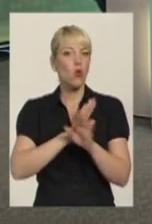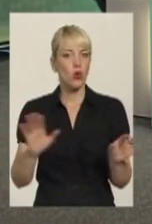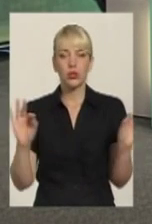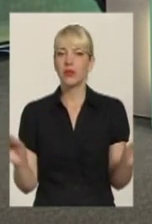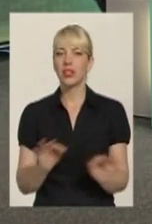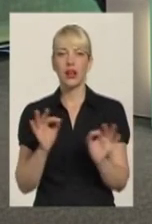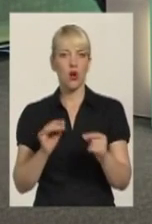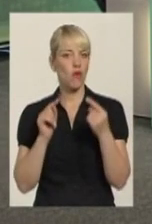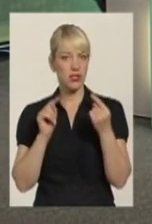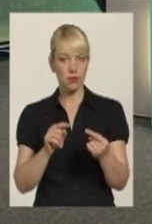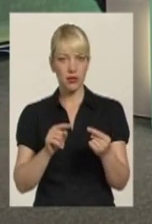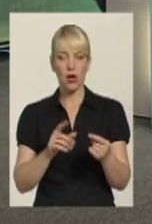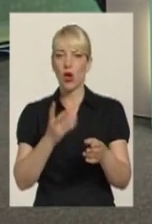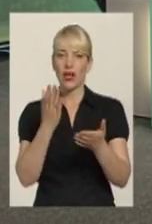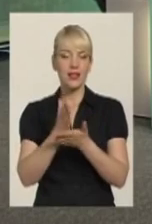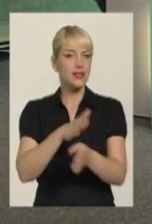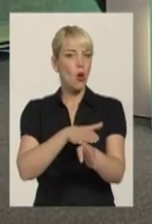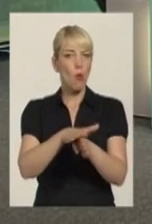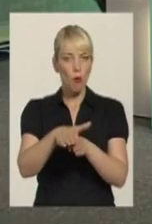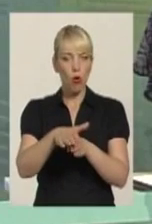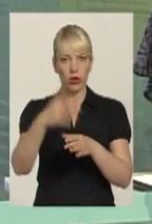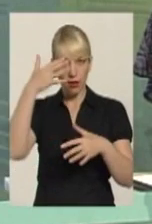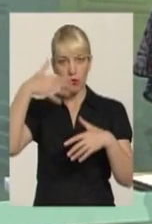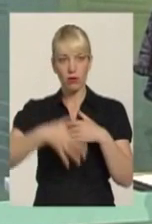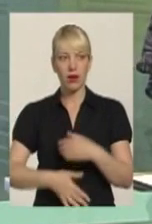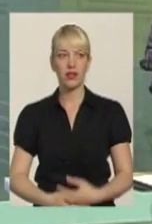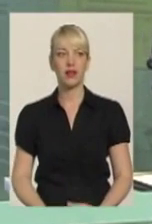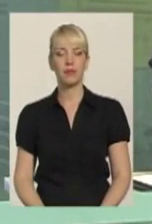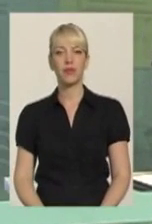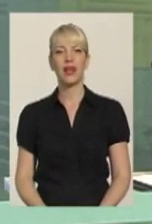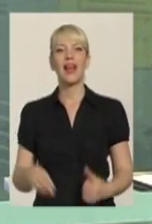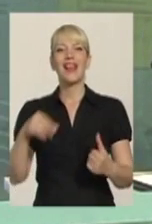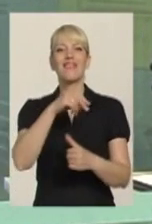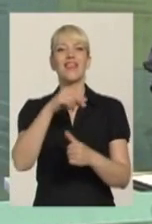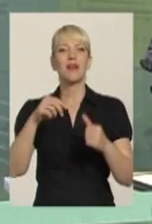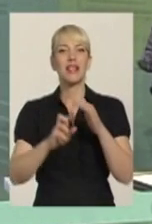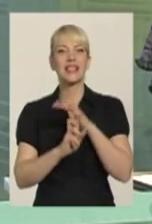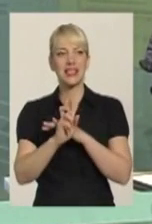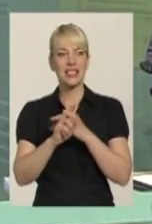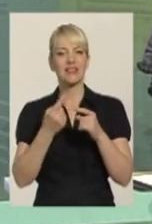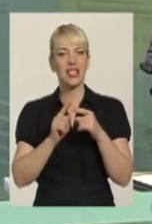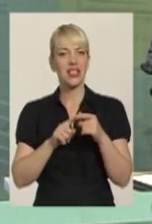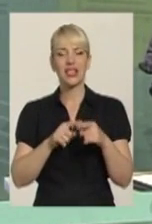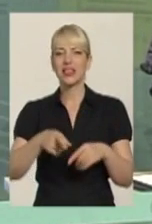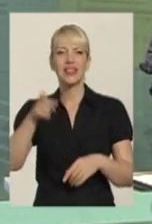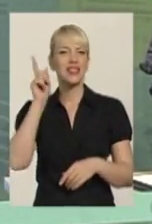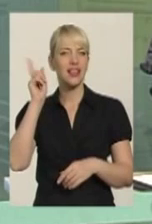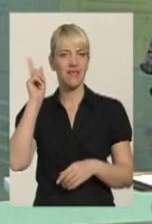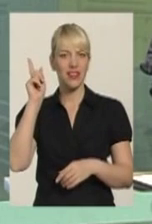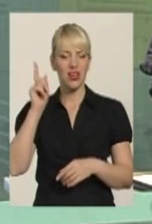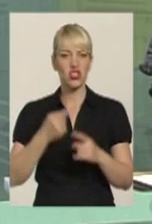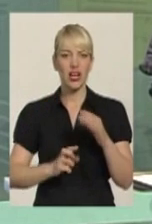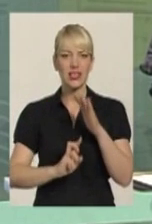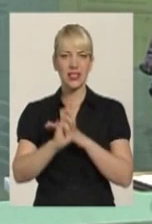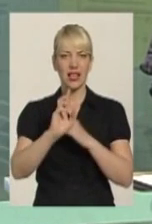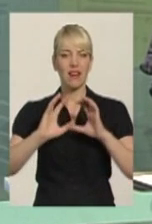понимання. Вірмянська церква одна з найдавніших, так? Один, самій древнійшій церкві